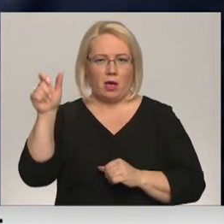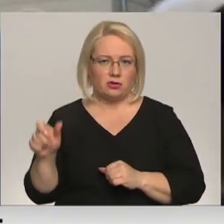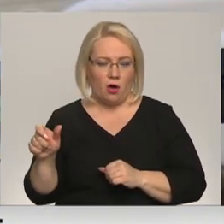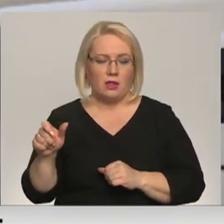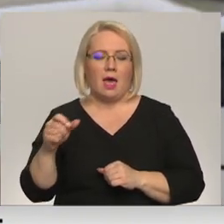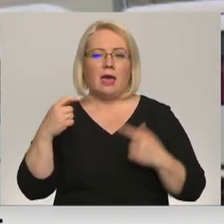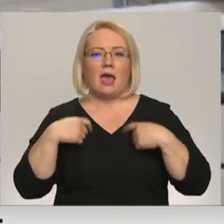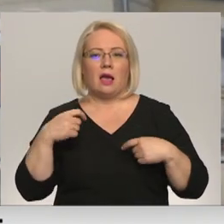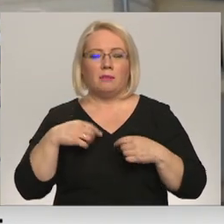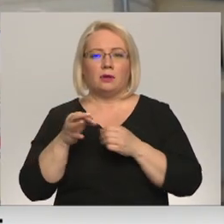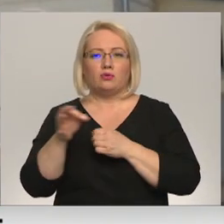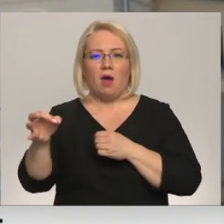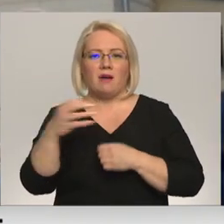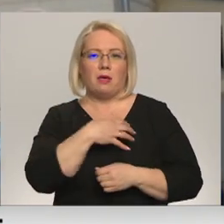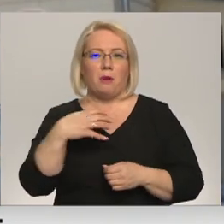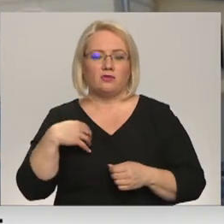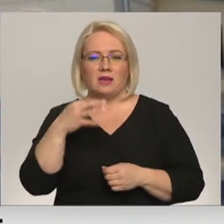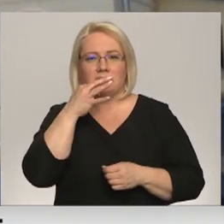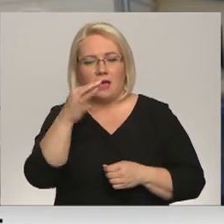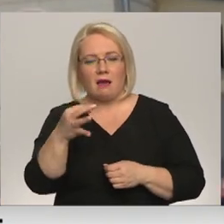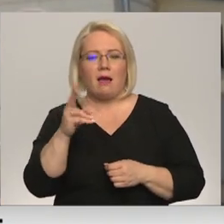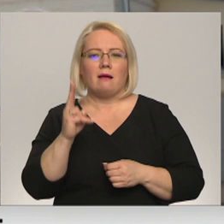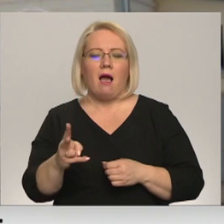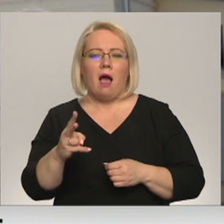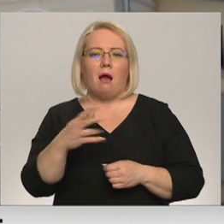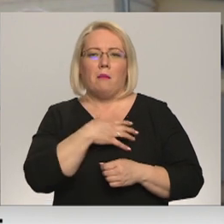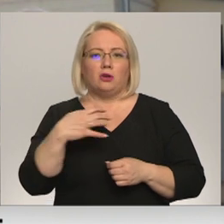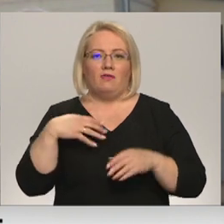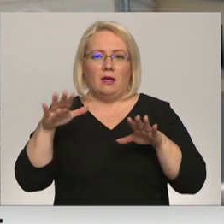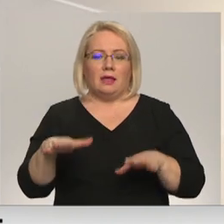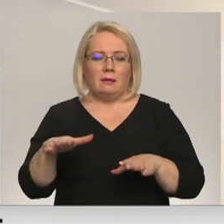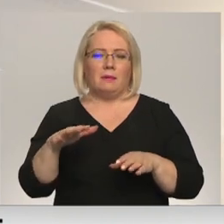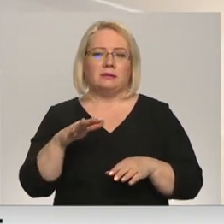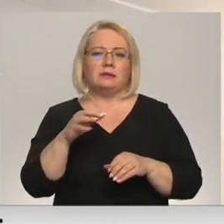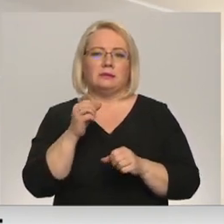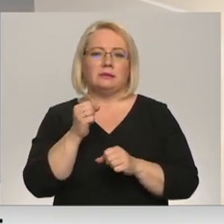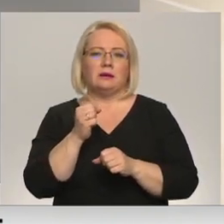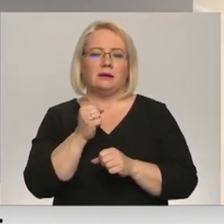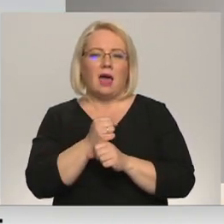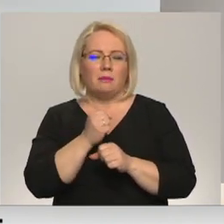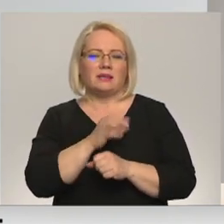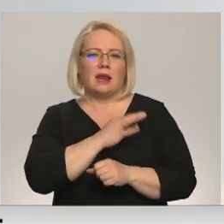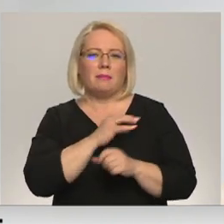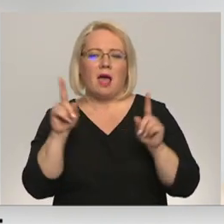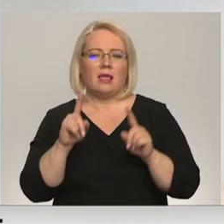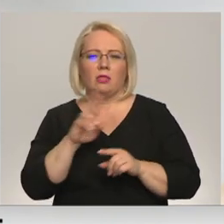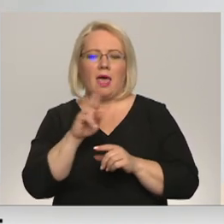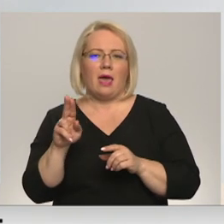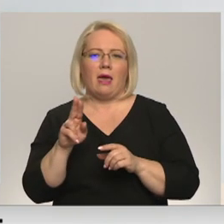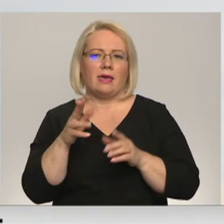Jākapuls novada pašvaldībā skaidro, ka vietvaras darbību kriminālieta pagaidām neietekmē. Ja mēs runājam par deputāta,